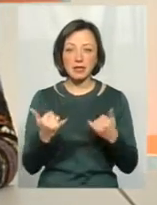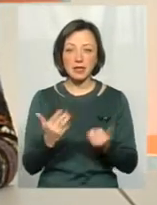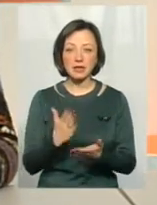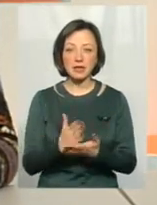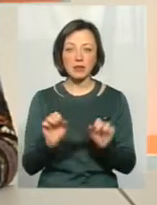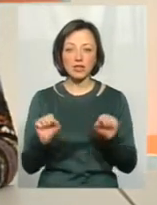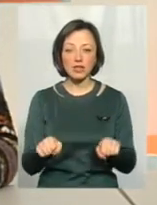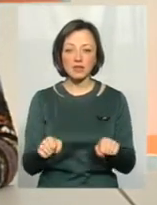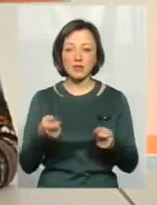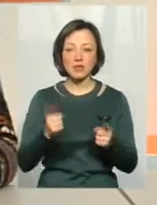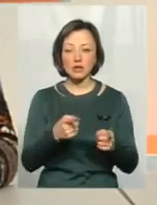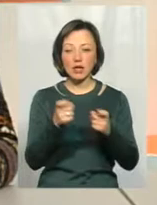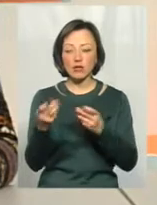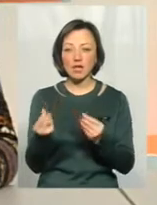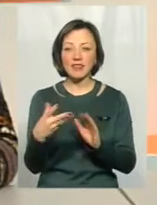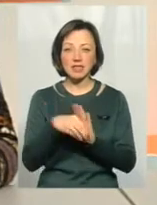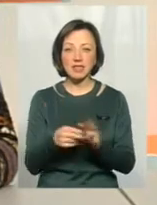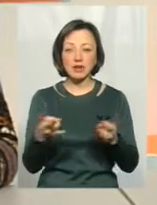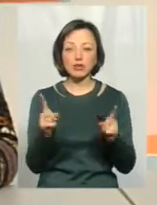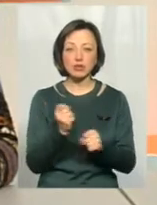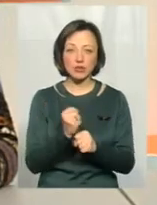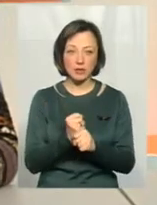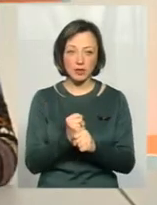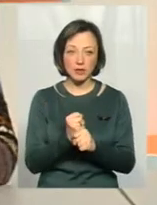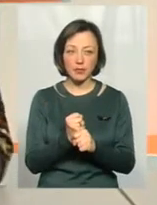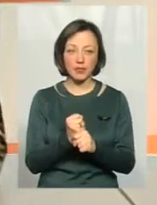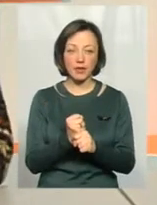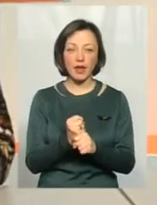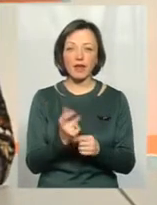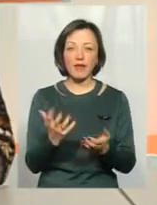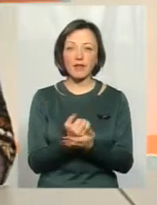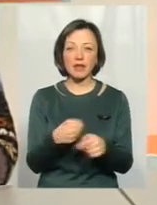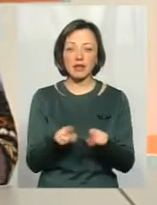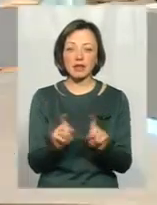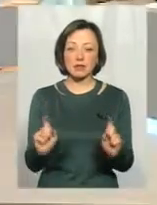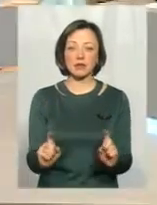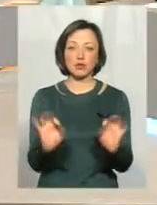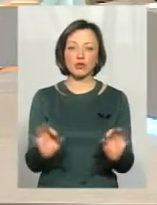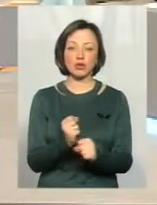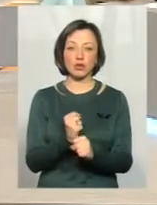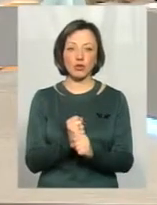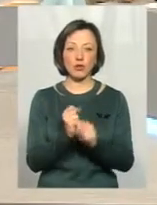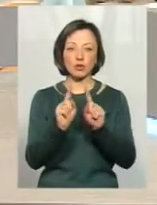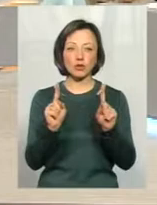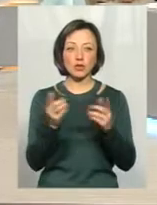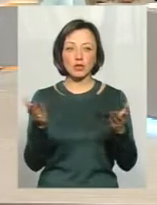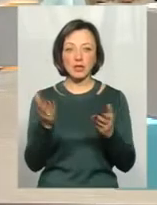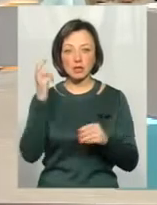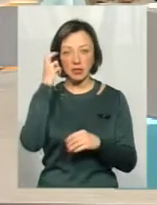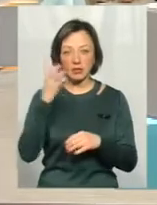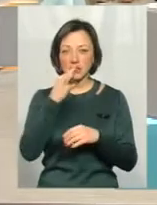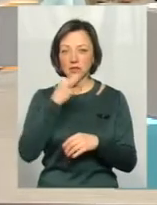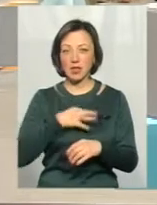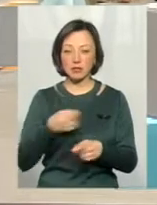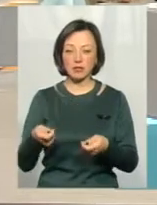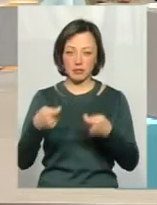можливість дійсно згодити інвестиції, але треба щось робити. І не вийде так, що ми сидимо нічого не робимо і десь там от щось з Києва скажуть,